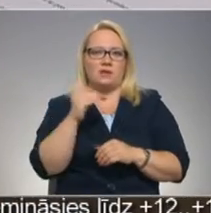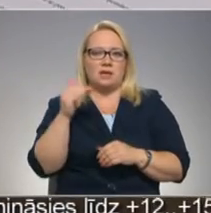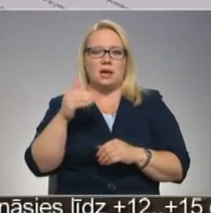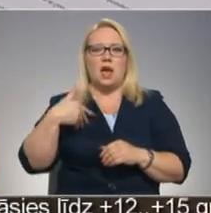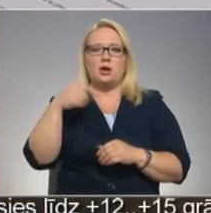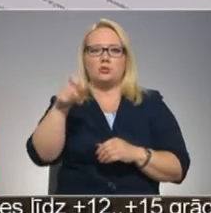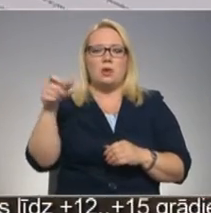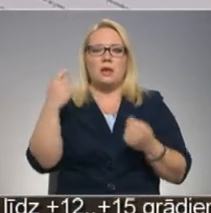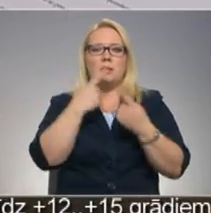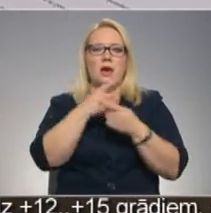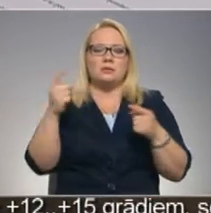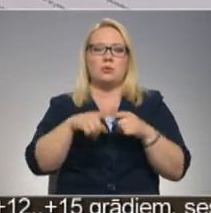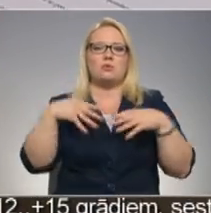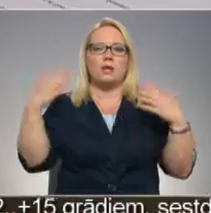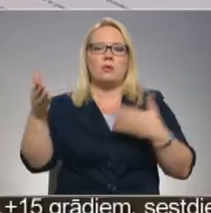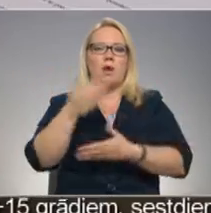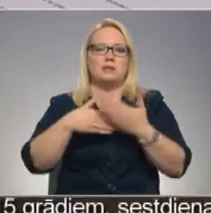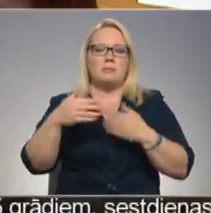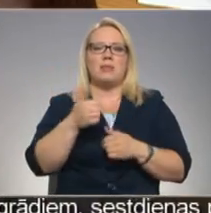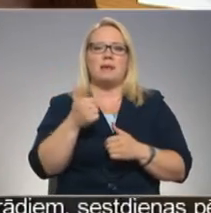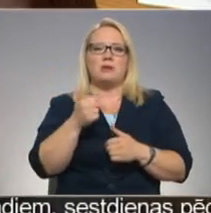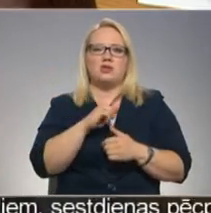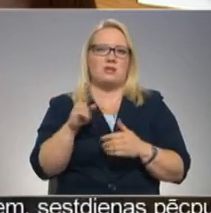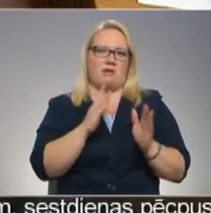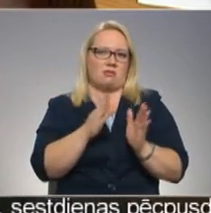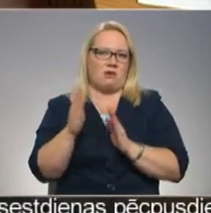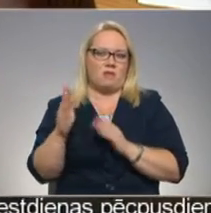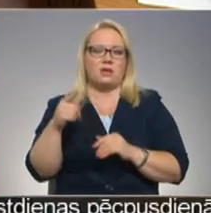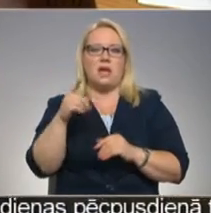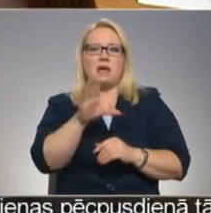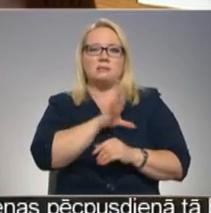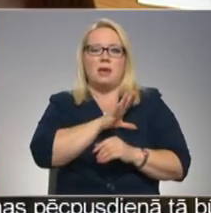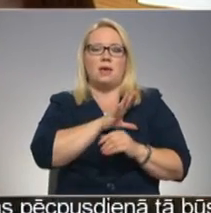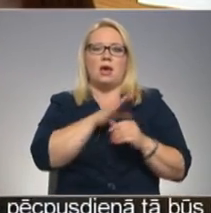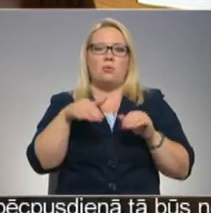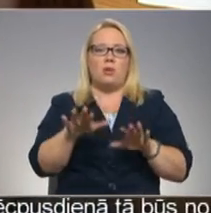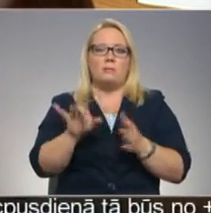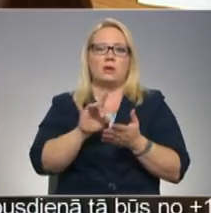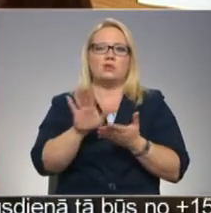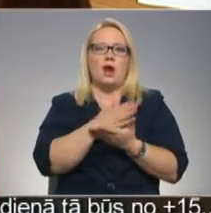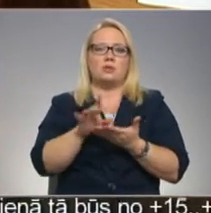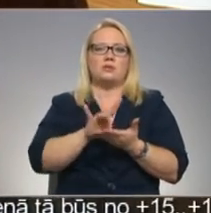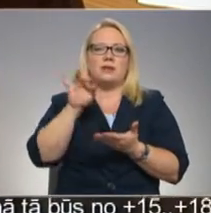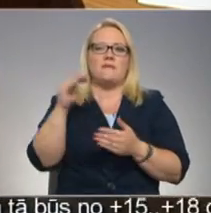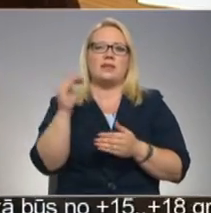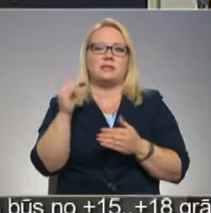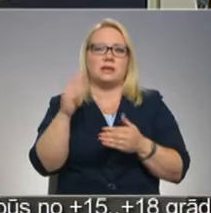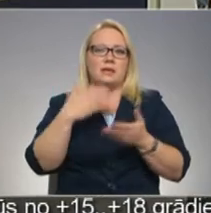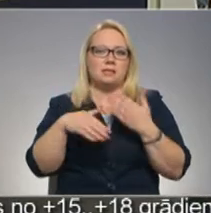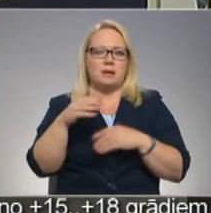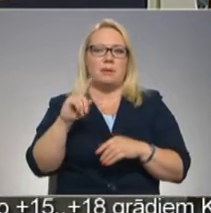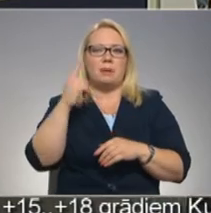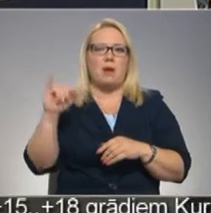Skolēni atzīst, ka uz pilotu eksāmenu īpaši negatavojās. Tie, kuri bija nolēmuši kārtot centralizēto fizikas eksāmenu 1. jūnijā,